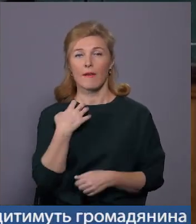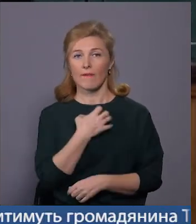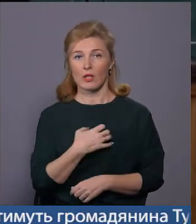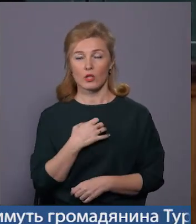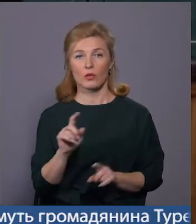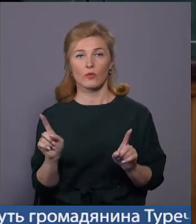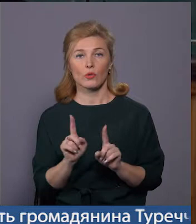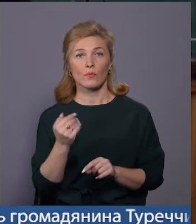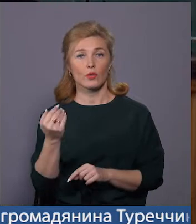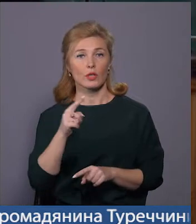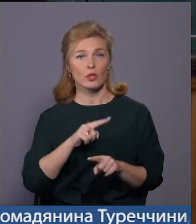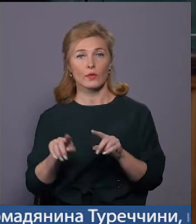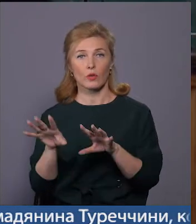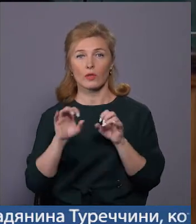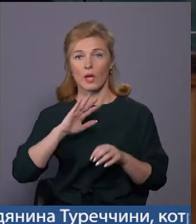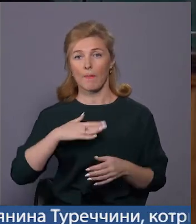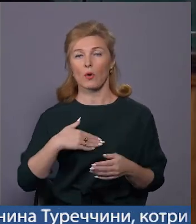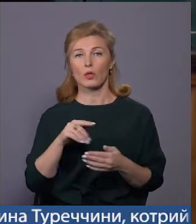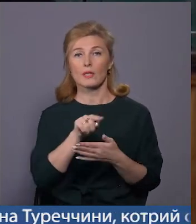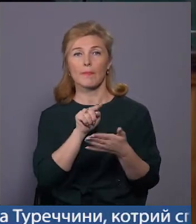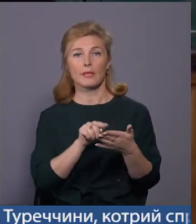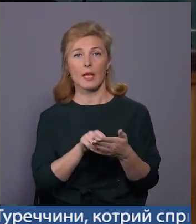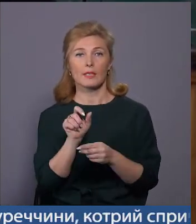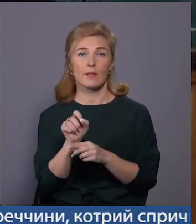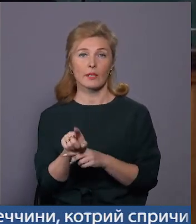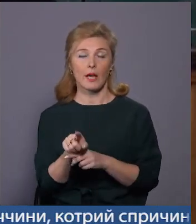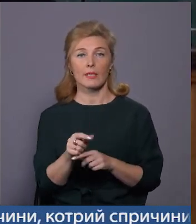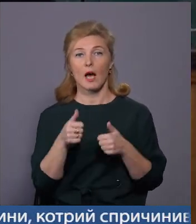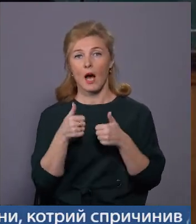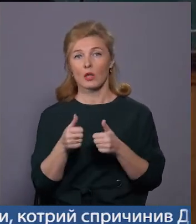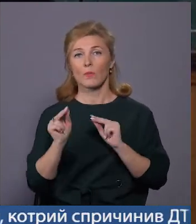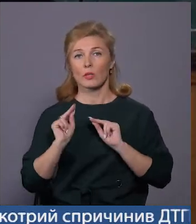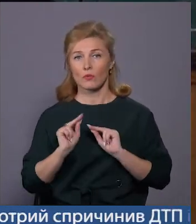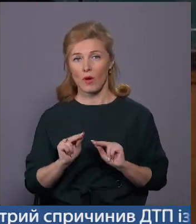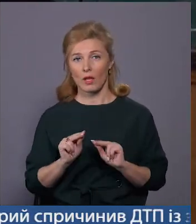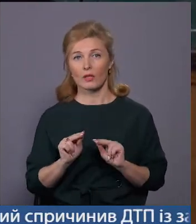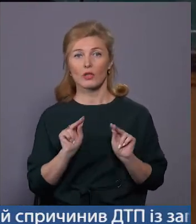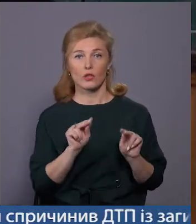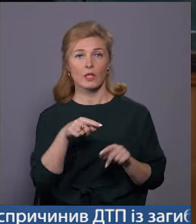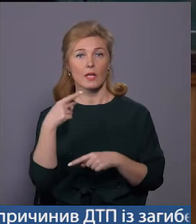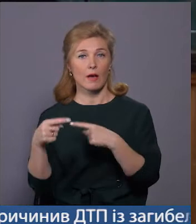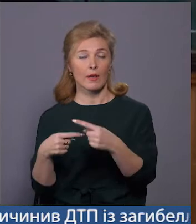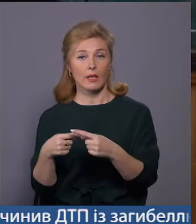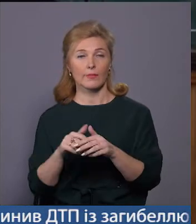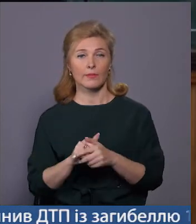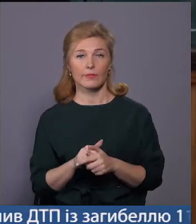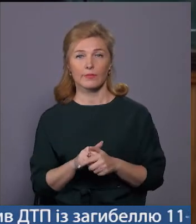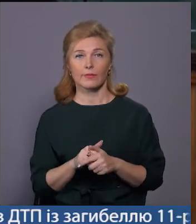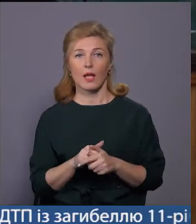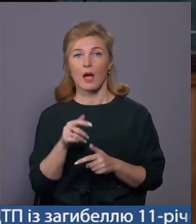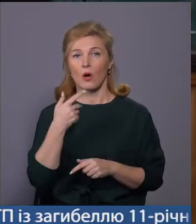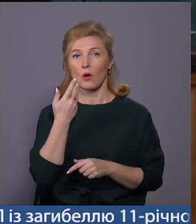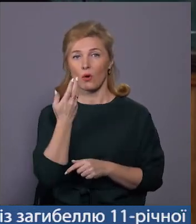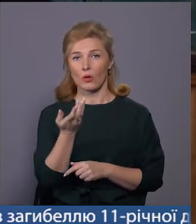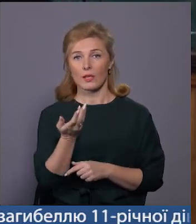вони швидко реагували на мої запитання, на завдання, гарно працювали. І, чесно кажучи, коли